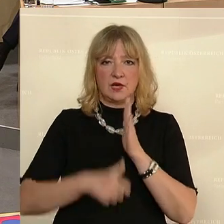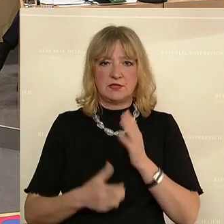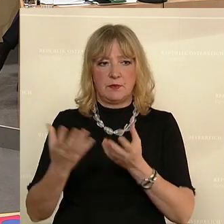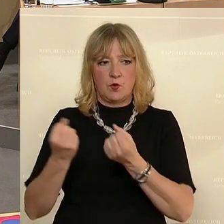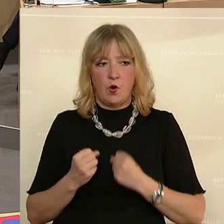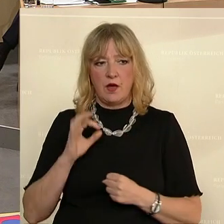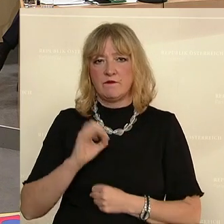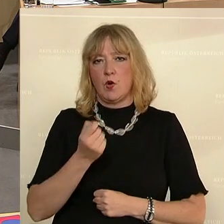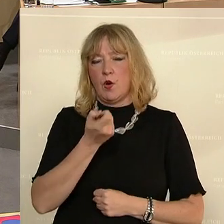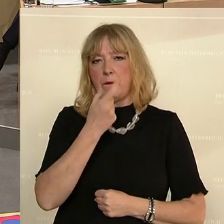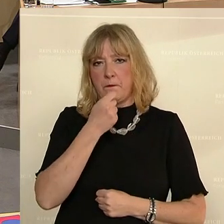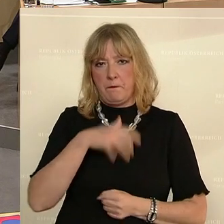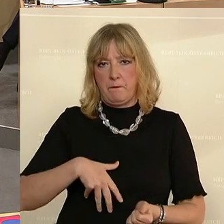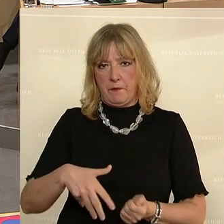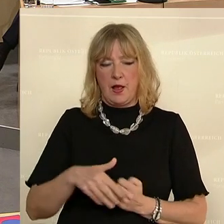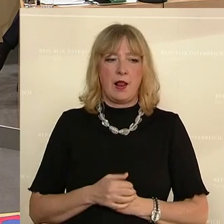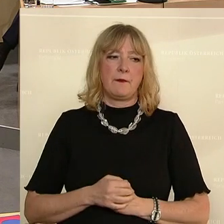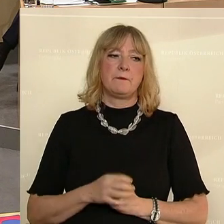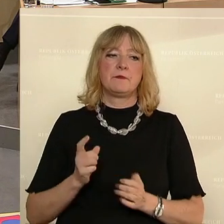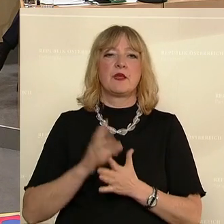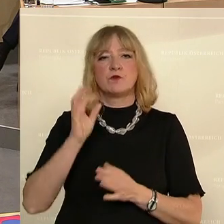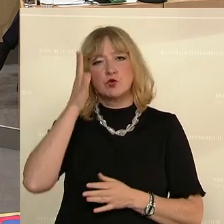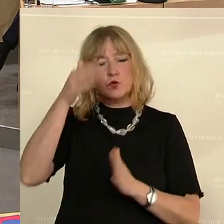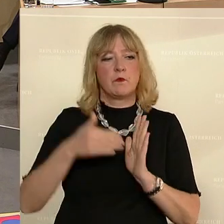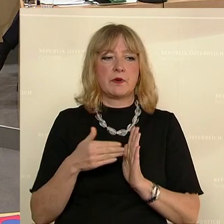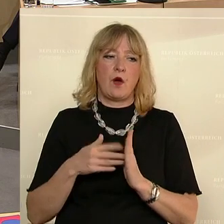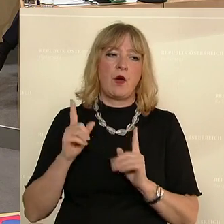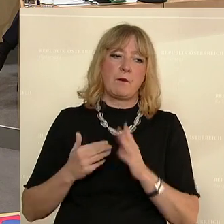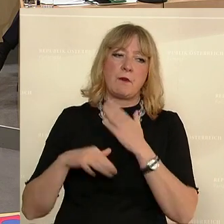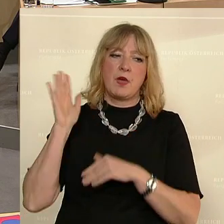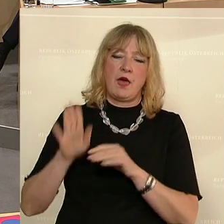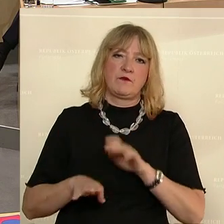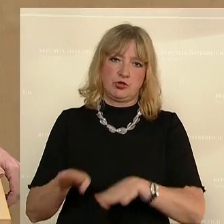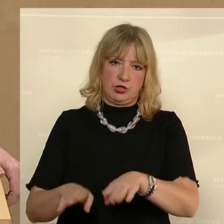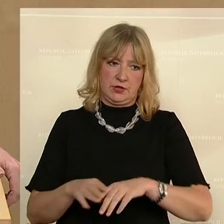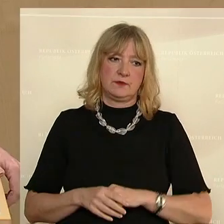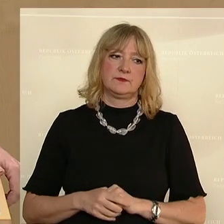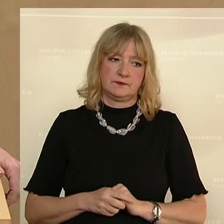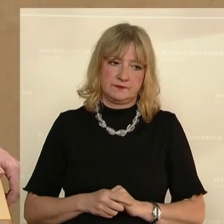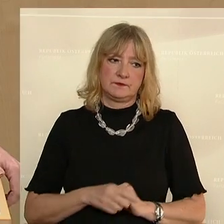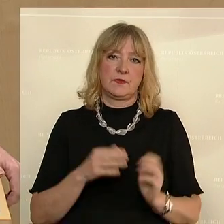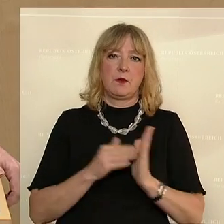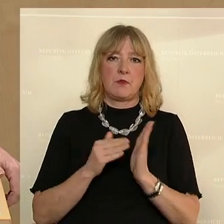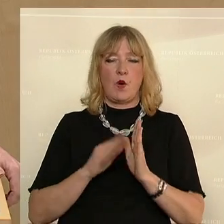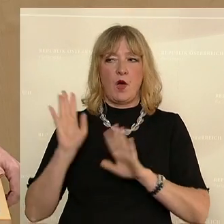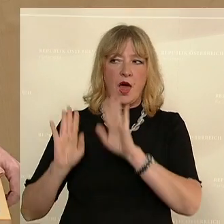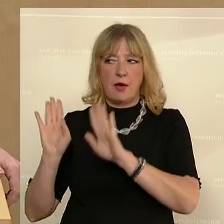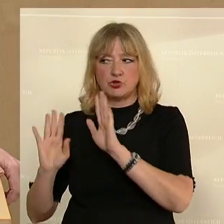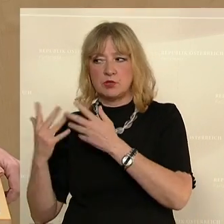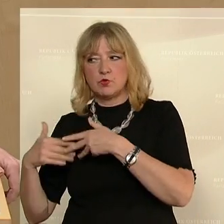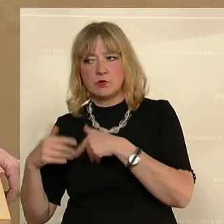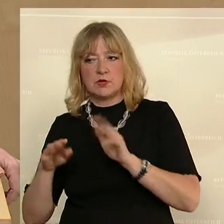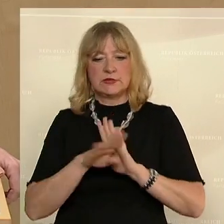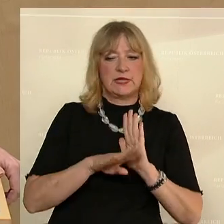für die Bille zu holen. Für die Zukunft brauchen wir aber noch viel mehr Fortschritt. Wir brauchen Abstimmungen zwischen den